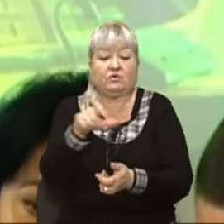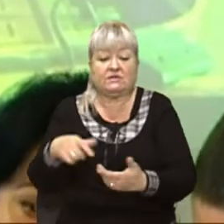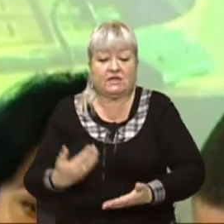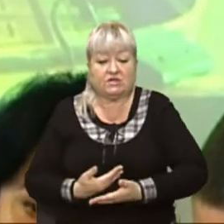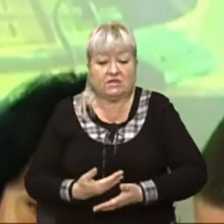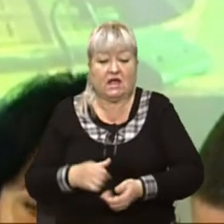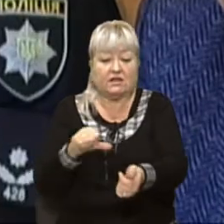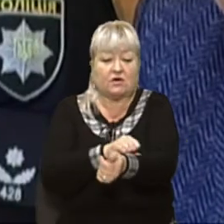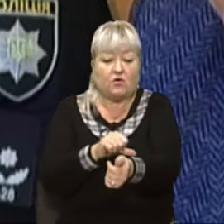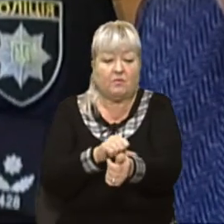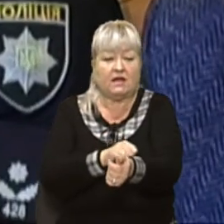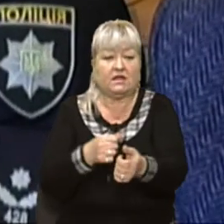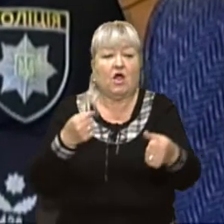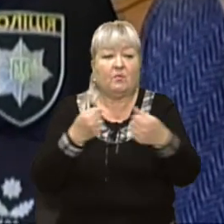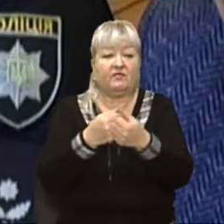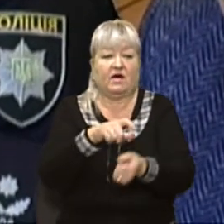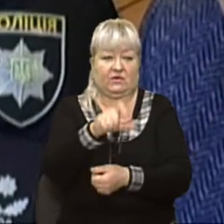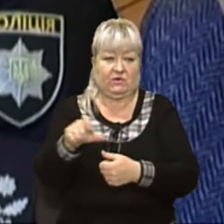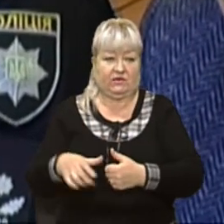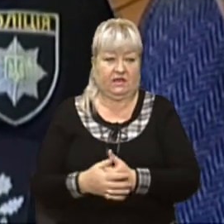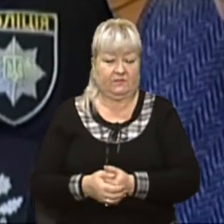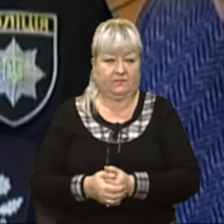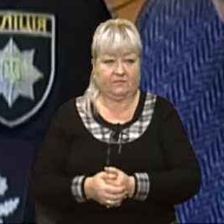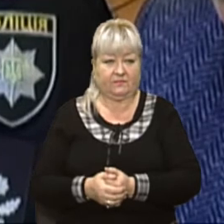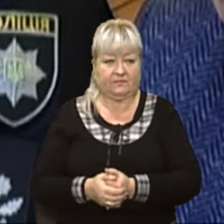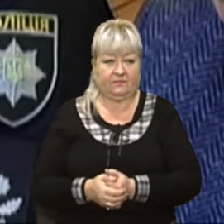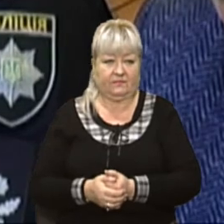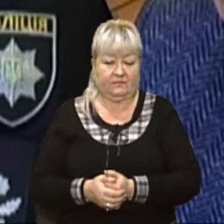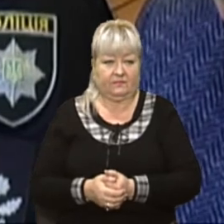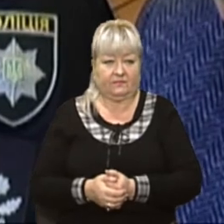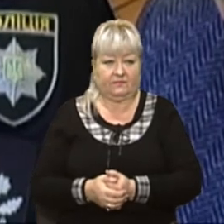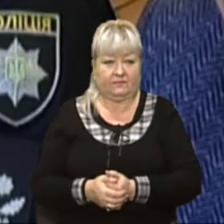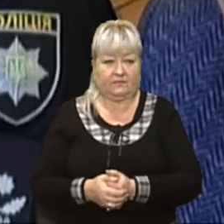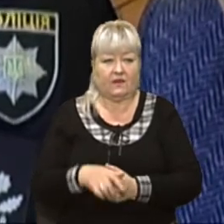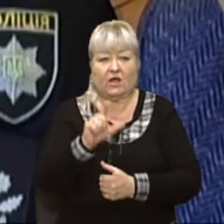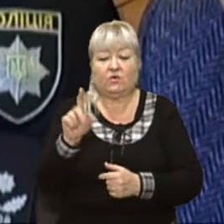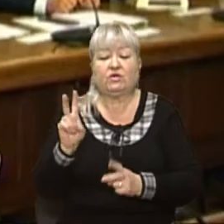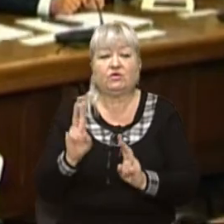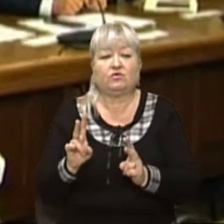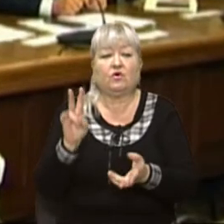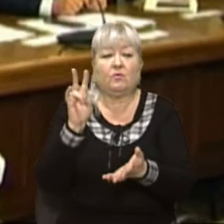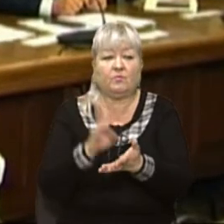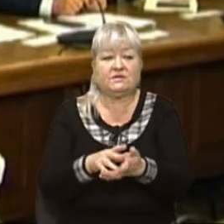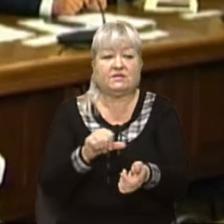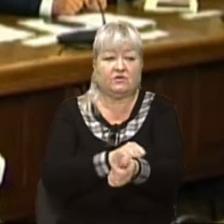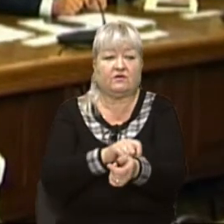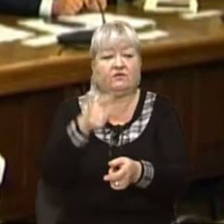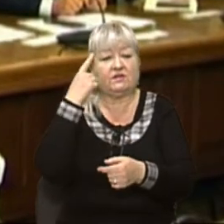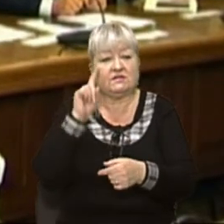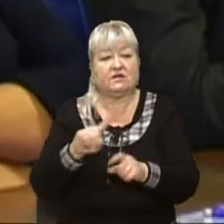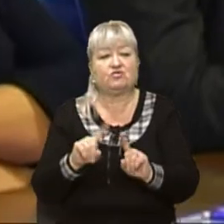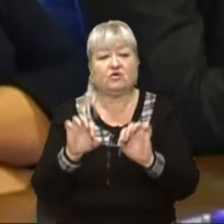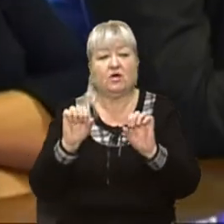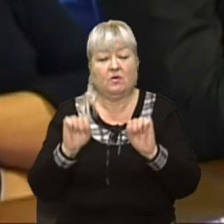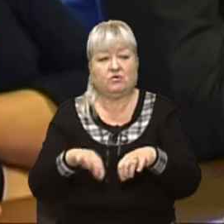Наркомани збивають людей. Люди, які постійно вживають і їздять за керівництвом в стані наркотичного сп'яніння, вони знають, що ми не можемо провести